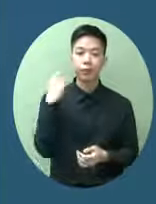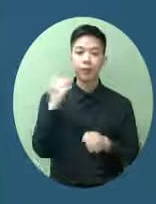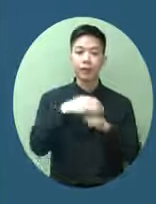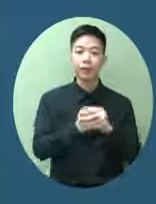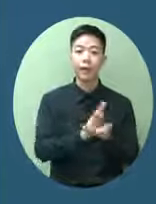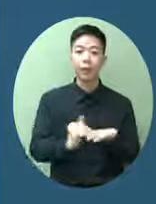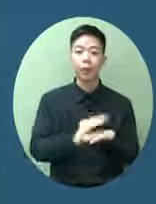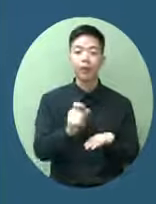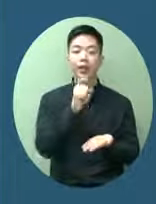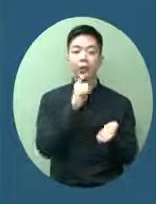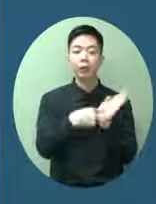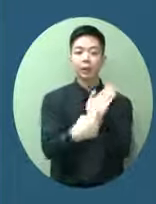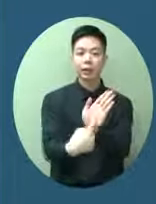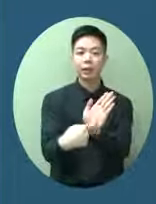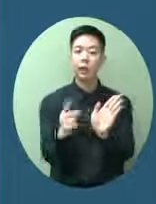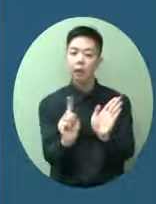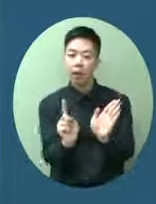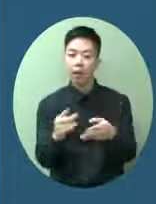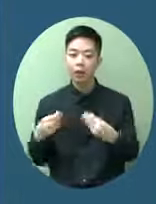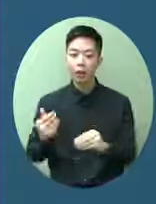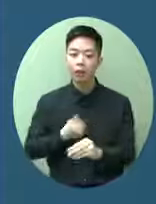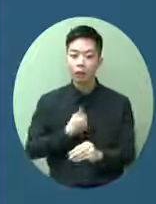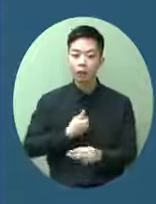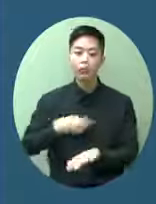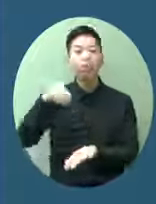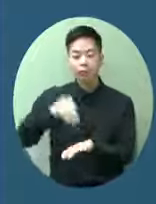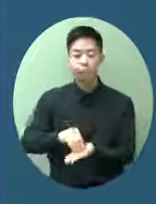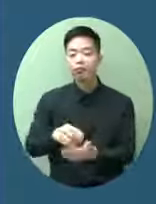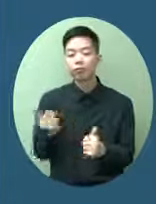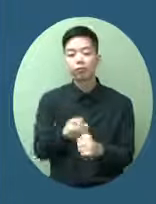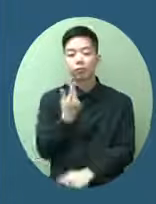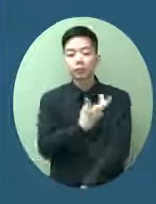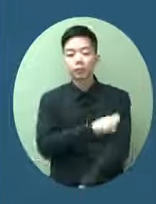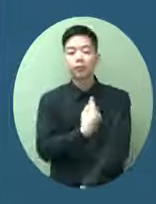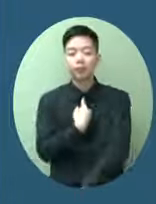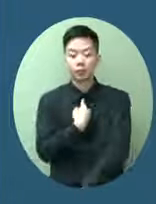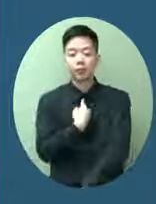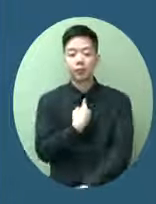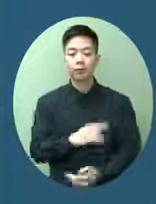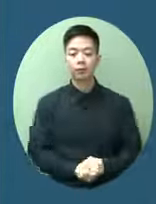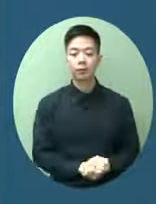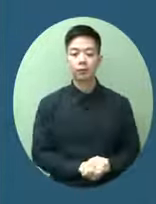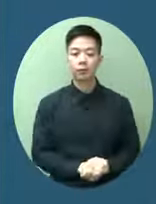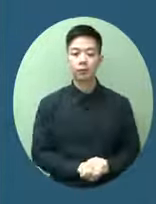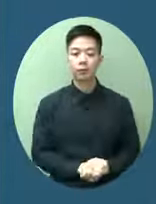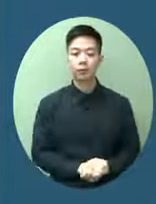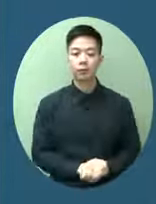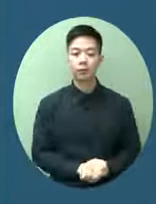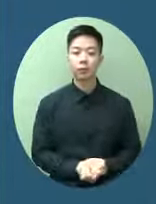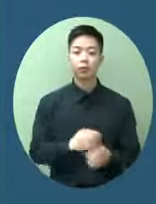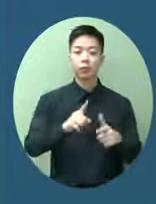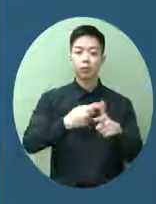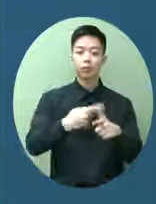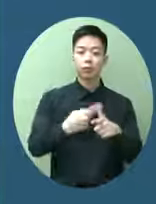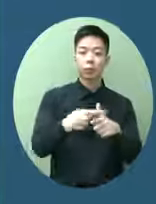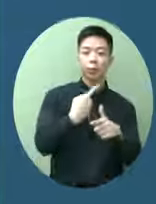的指示都是說教職員一定要優先打針因為經過了二十個月見